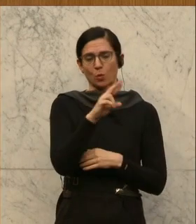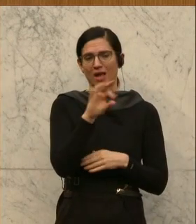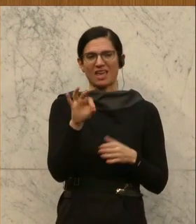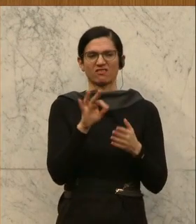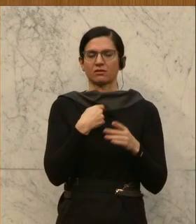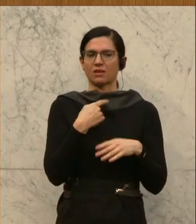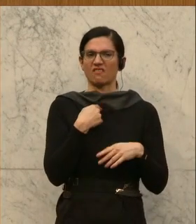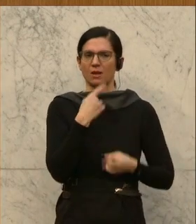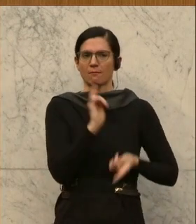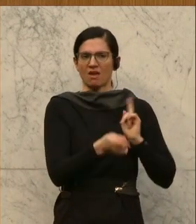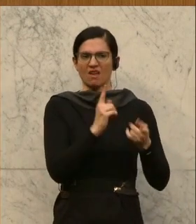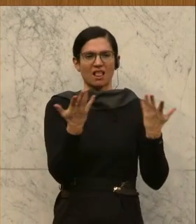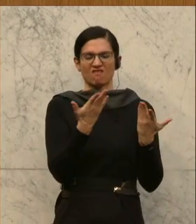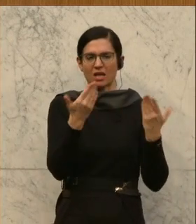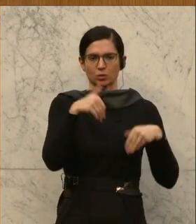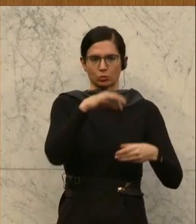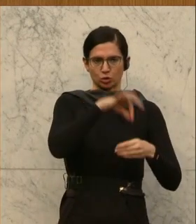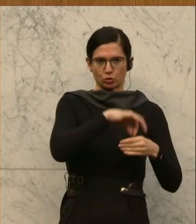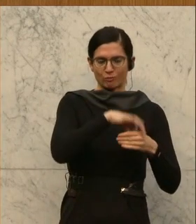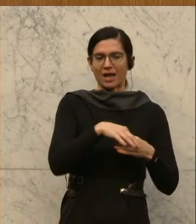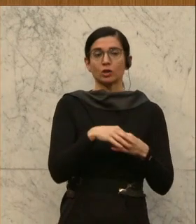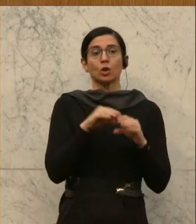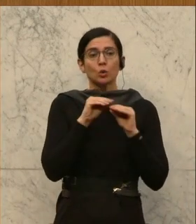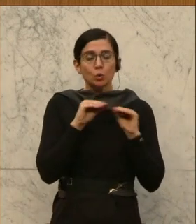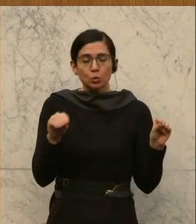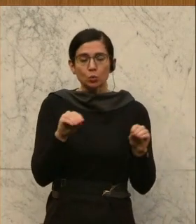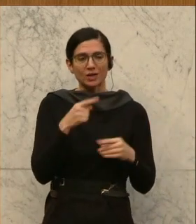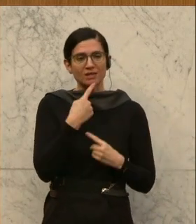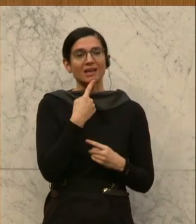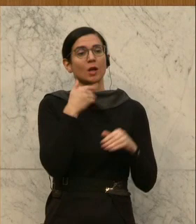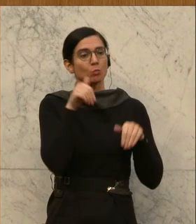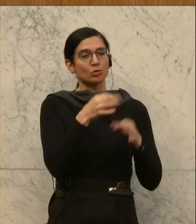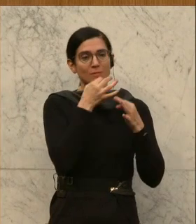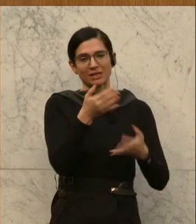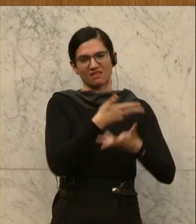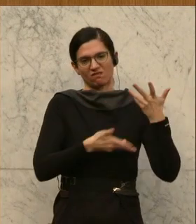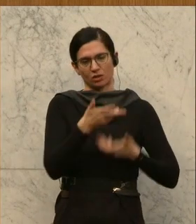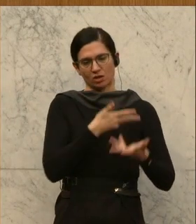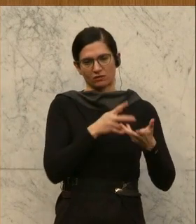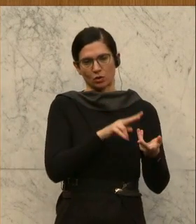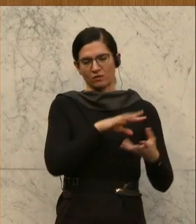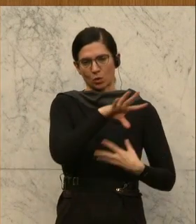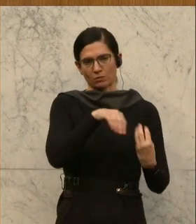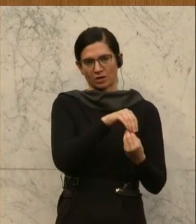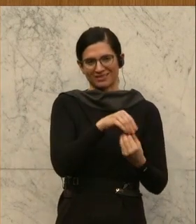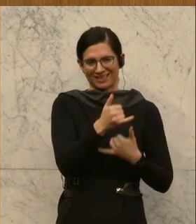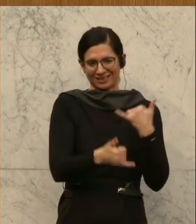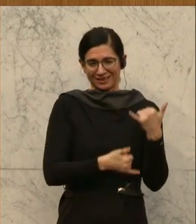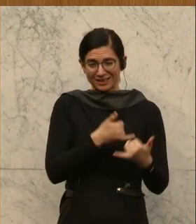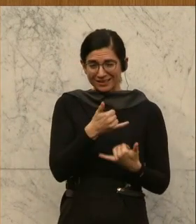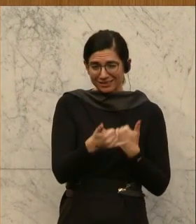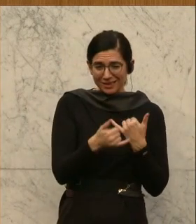vorgeschrieben, was er sparen soll, sondern nur, dass er besser wirtschaften muss. Und ganz ehrlich, bei einem Jahresbudget von einer